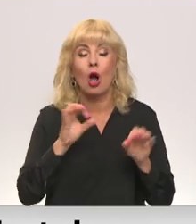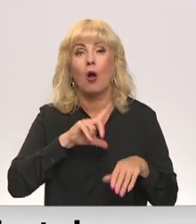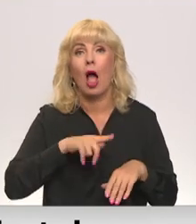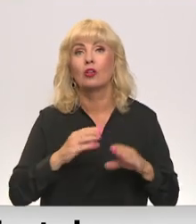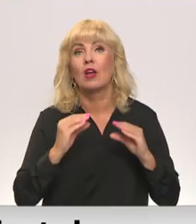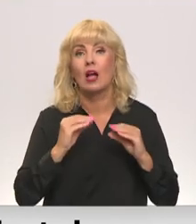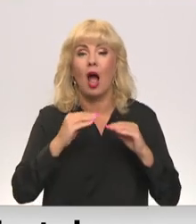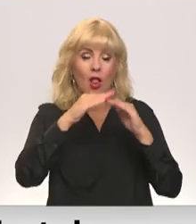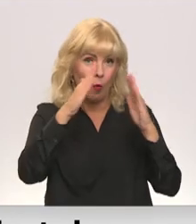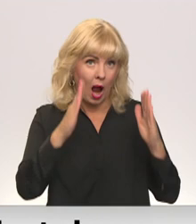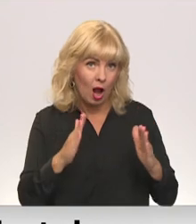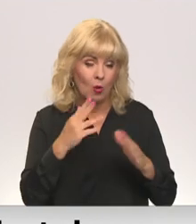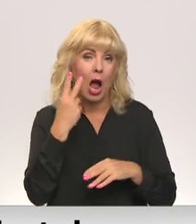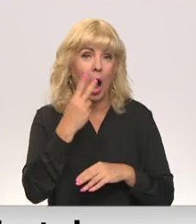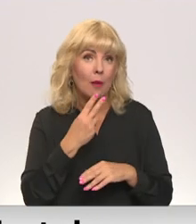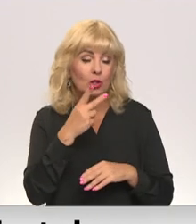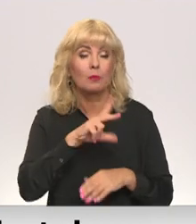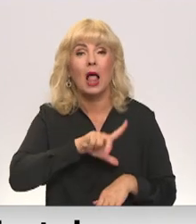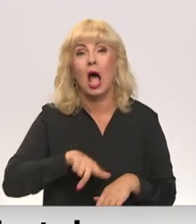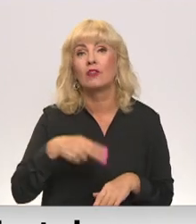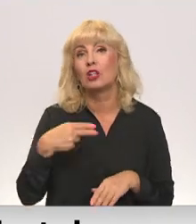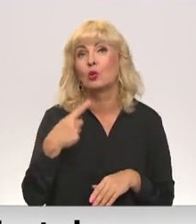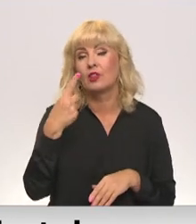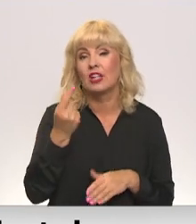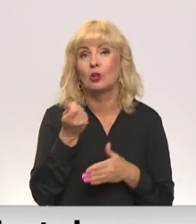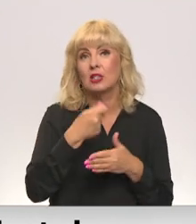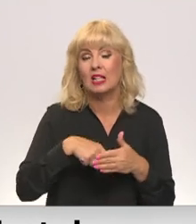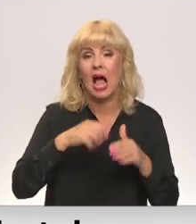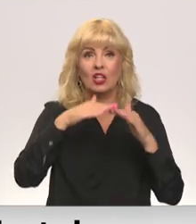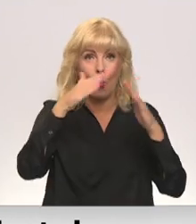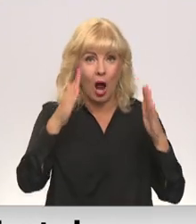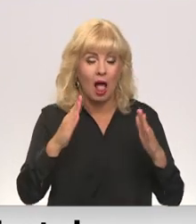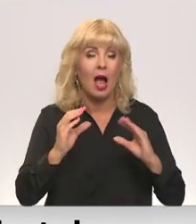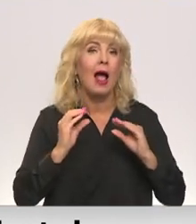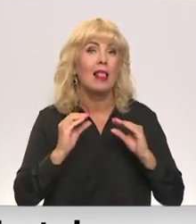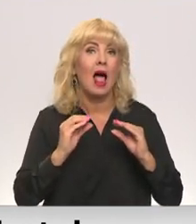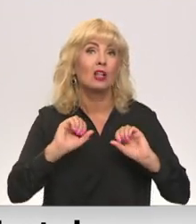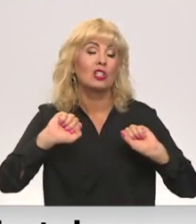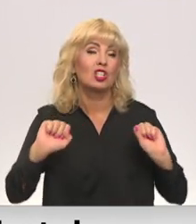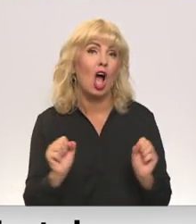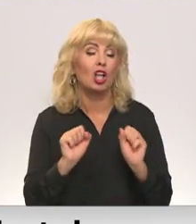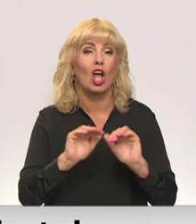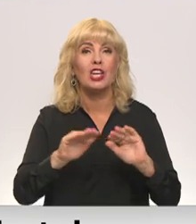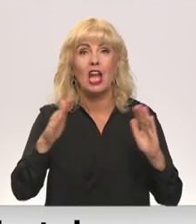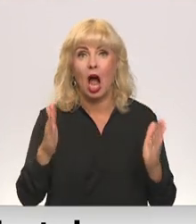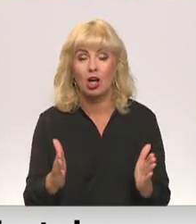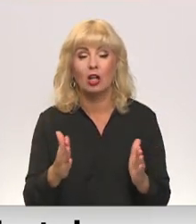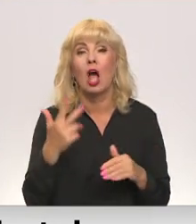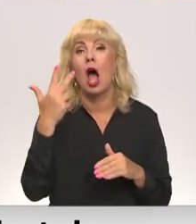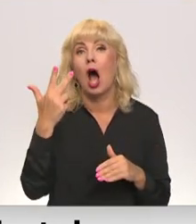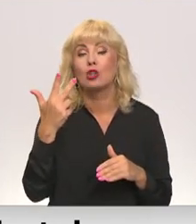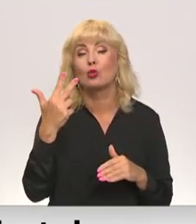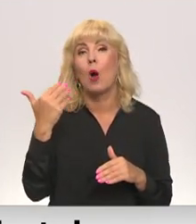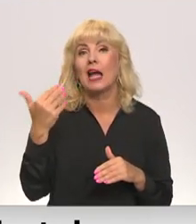ledus haļļu apsainiekotāji. Latvijā ir 21 slēgta veida halle ar ledus saldēšanas iekārtām, tai skaitā astoņas